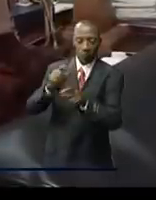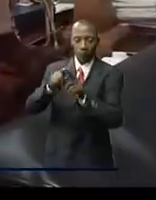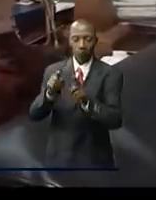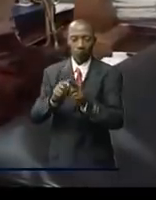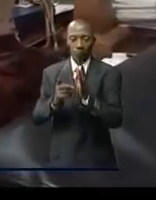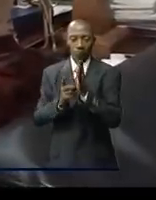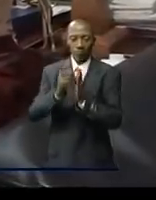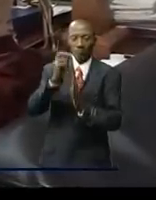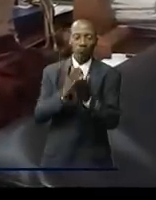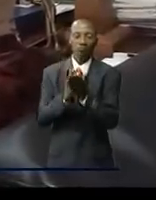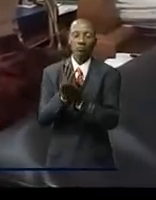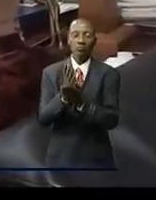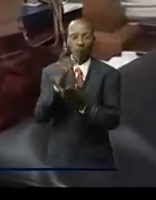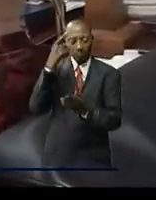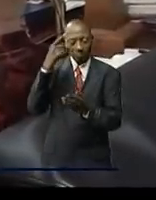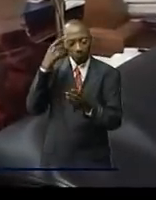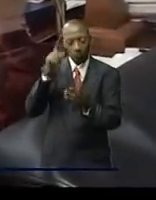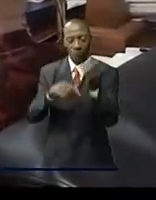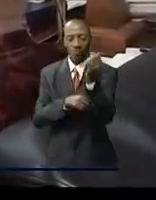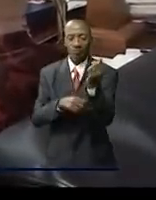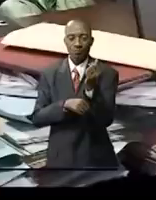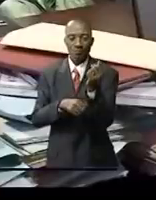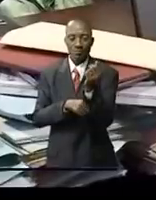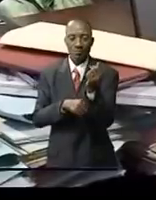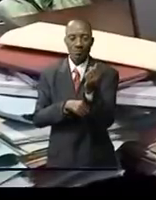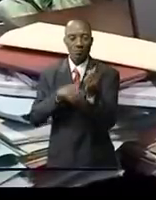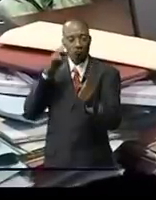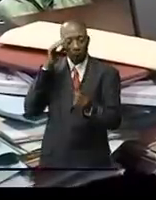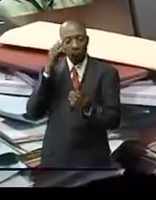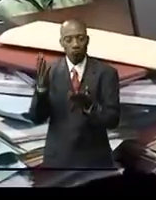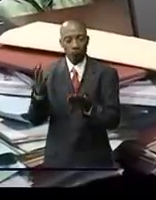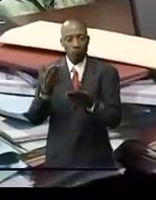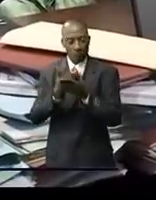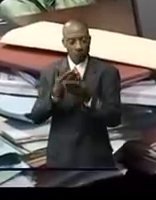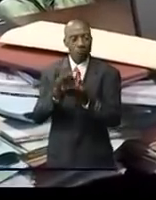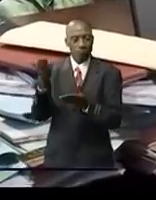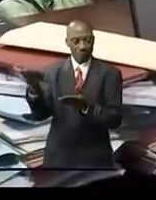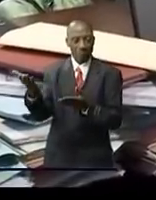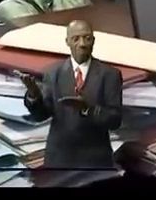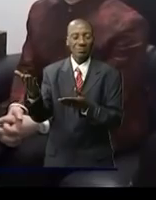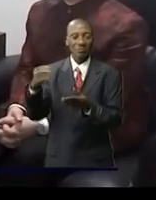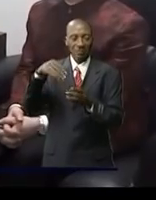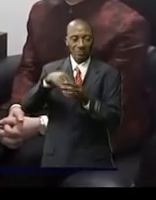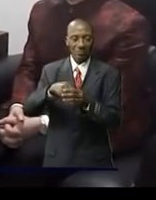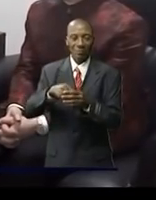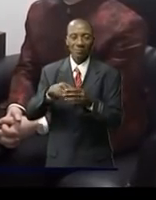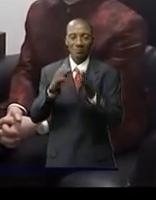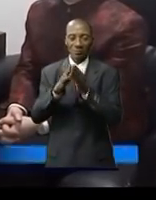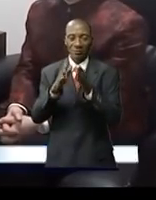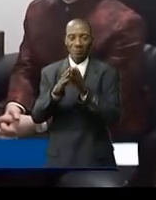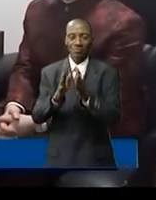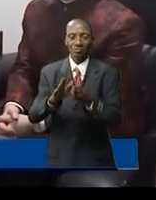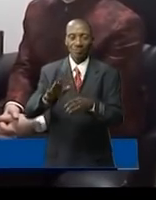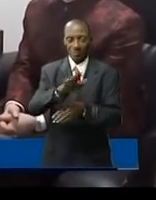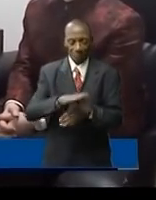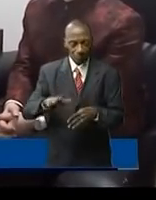vivant avec albinisme les documents en cours d'élaboration et les programmes du gouvernement à travers le processus de la